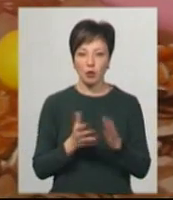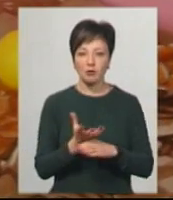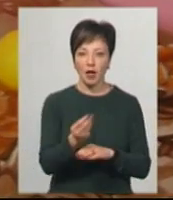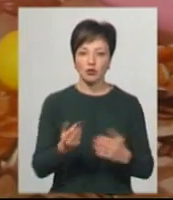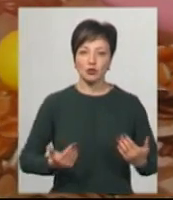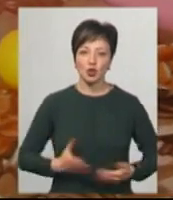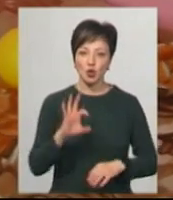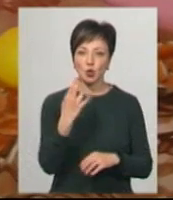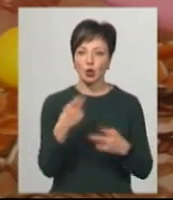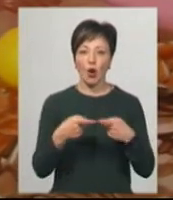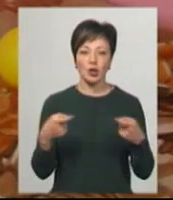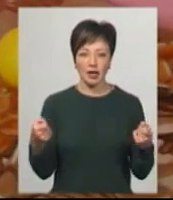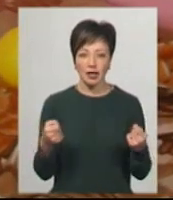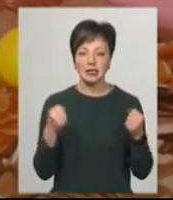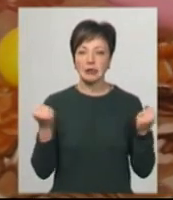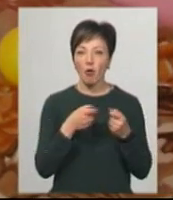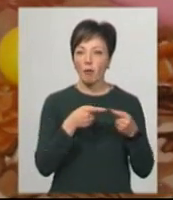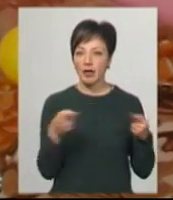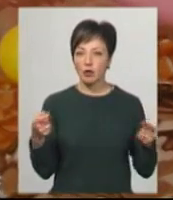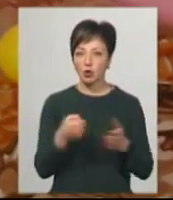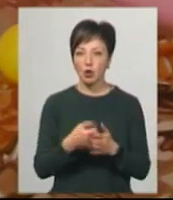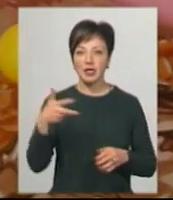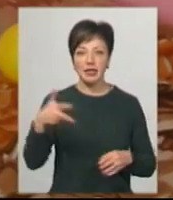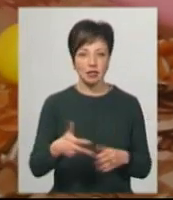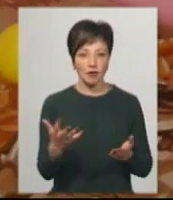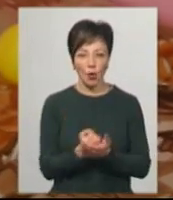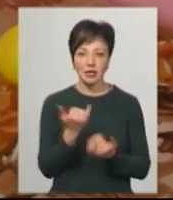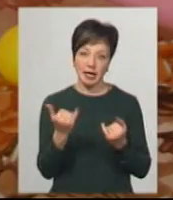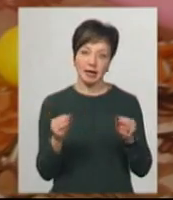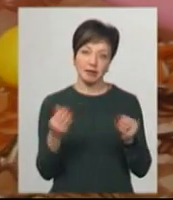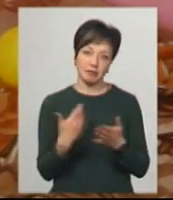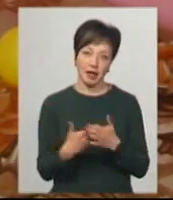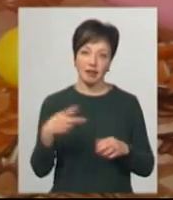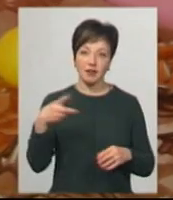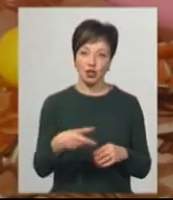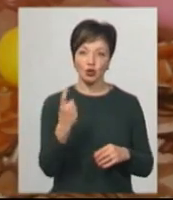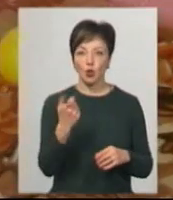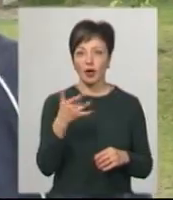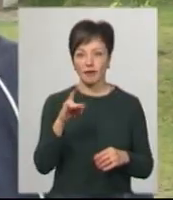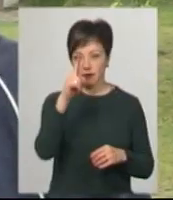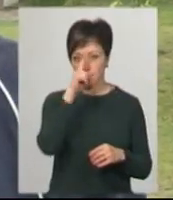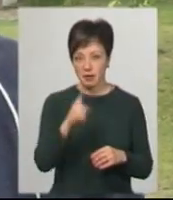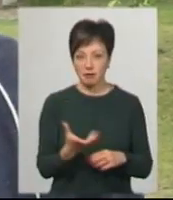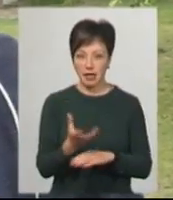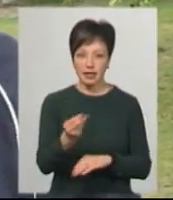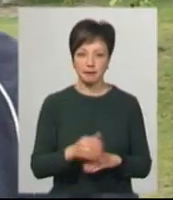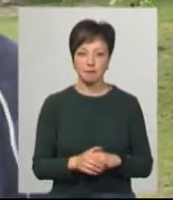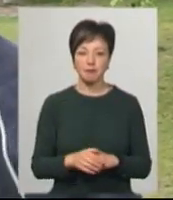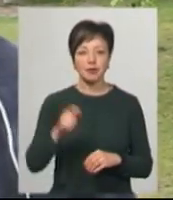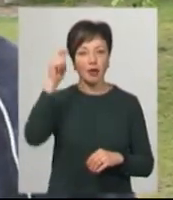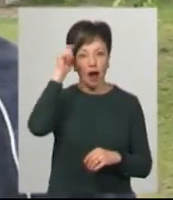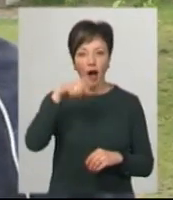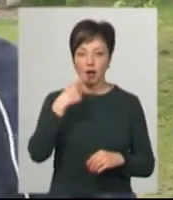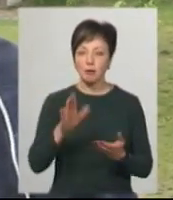проживання в соціальному готелі. Зимовий період в мене до трьох тисяч виходить, а зараз десь буде 2100 гривень в місяць. А це Юрій Ковач. Він